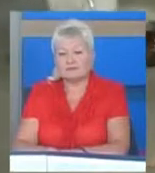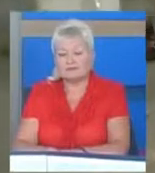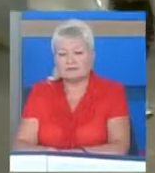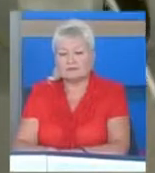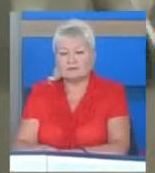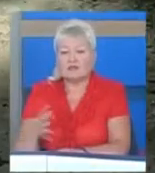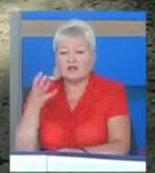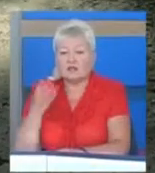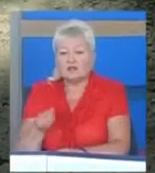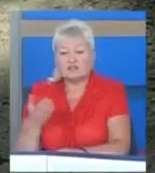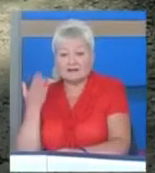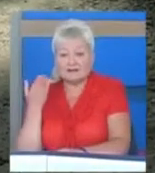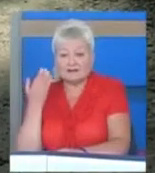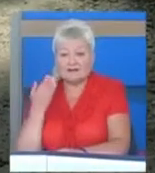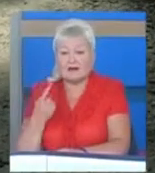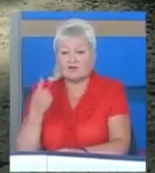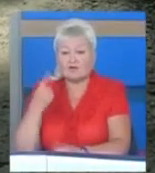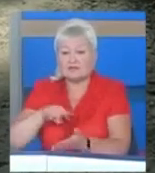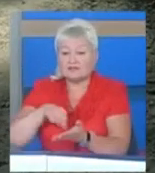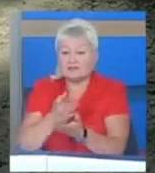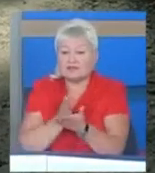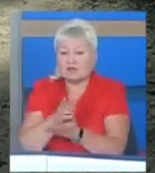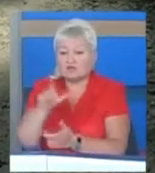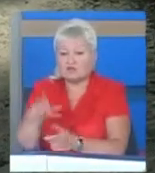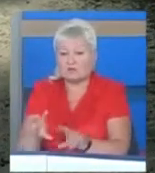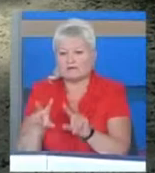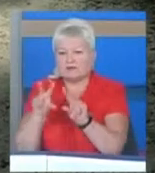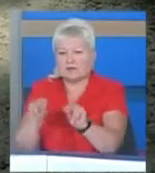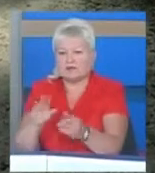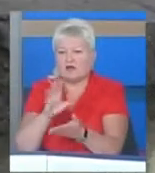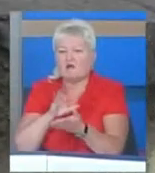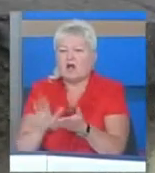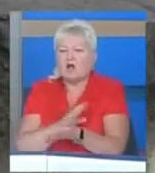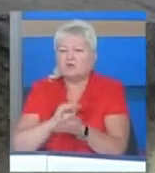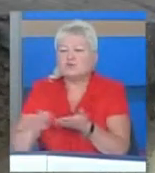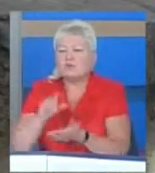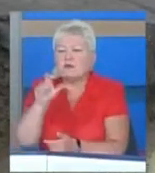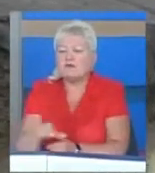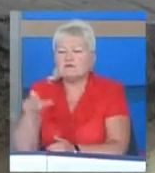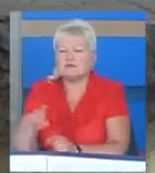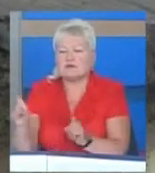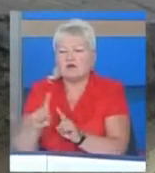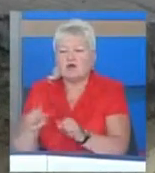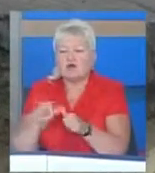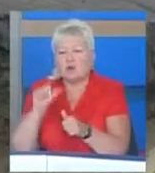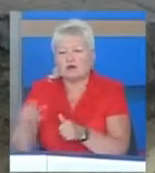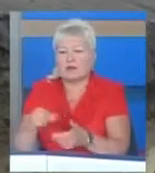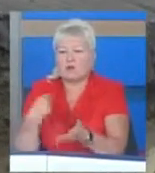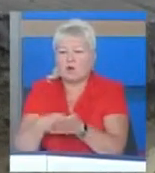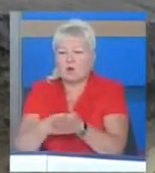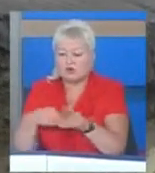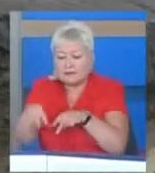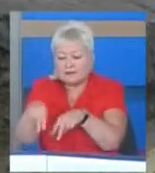Ще зовсім нещодавно один з міських чиновників запевняв журналістів, що окремо кошти на хідники, тобто